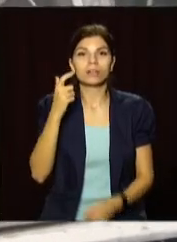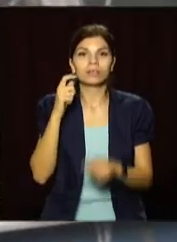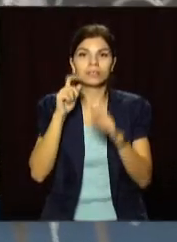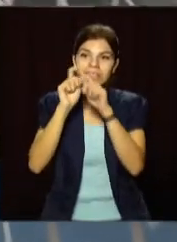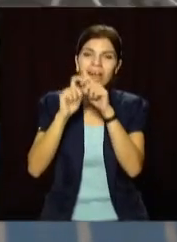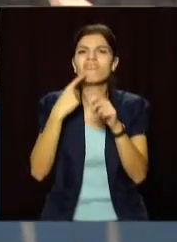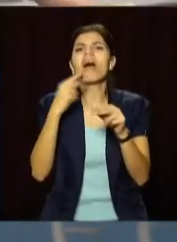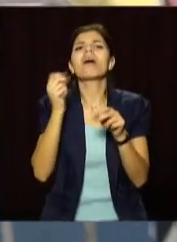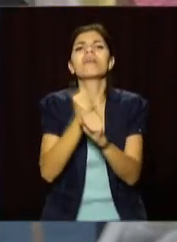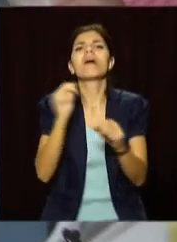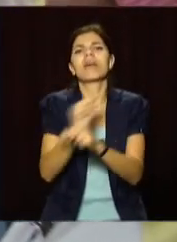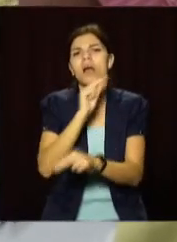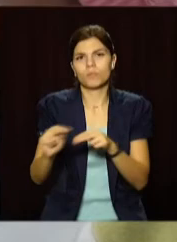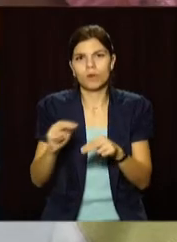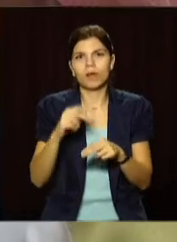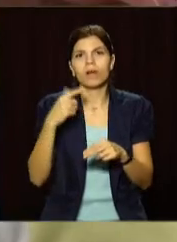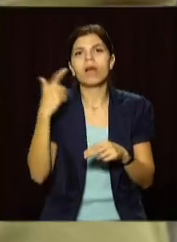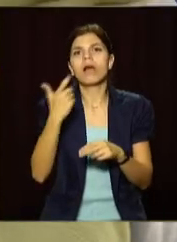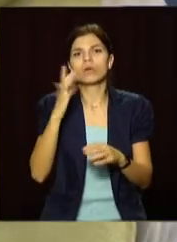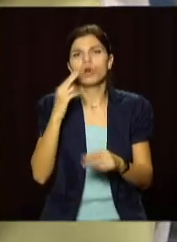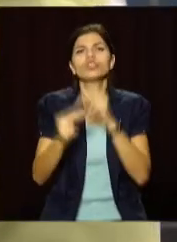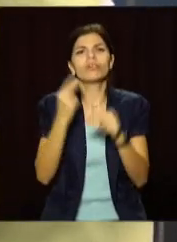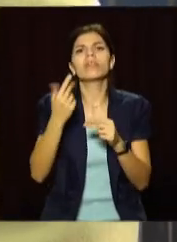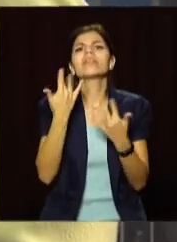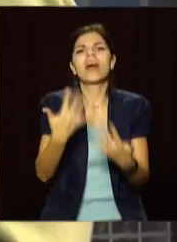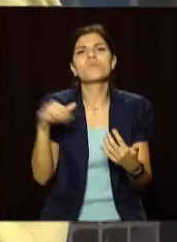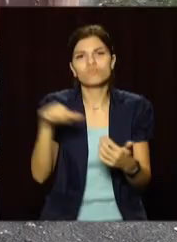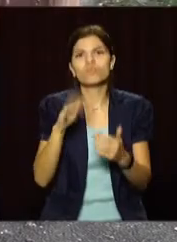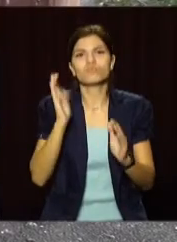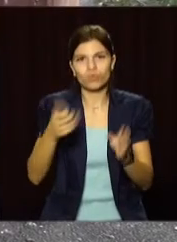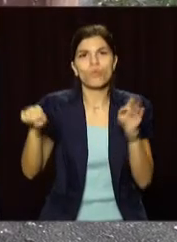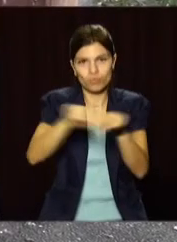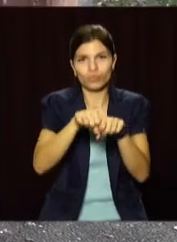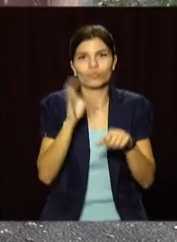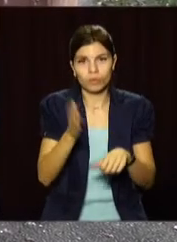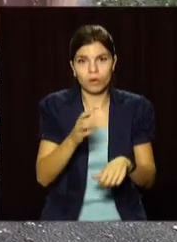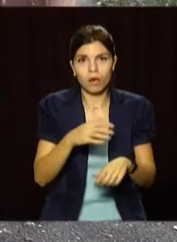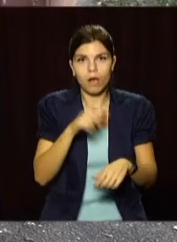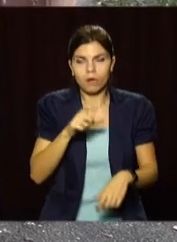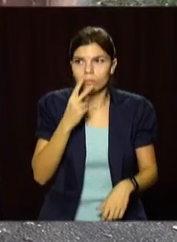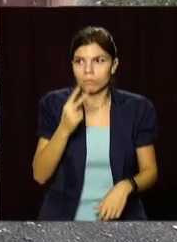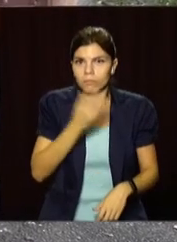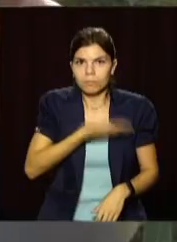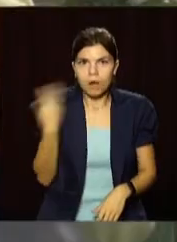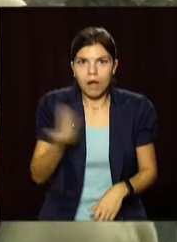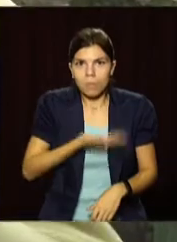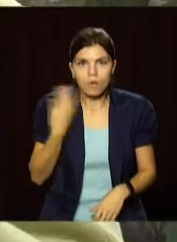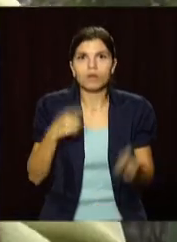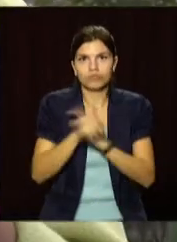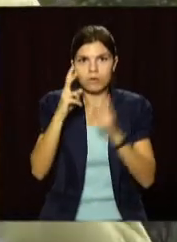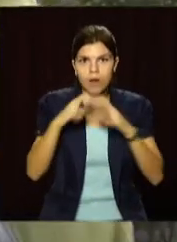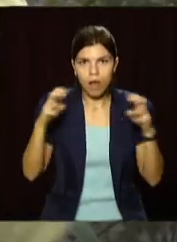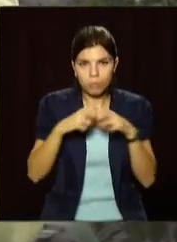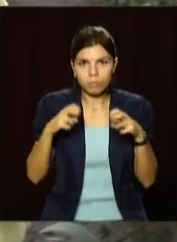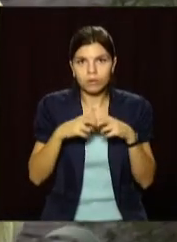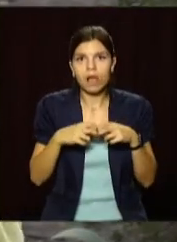Сказали, це ремонтні роботи. Постачання відновлять за декілька хвилин. Коли мешканці зрозуміли, що газу не буде, стали розбиратися. І